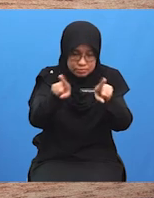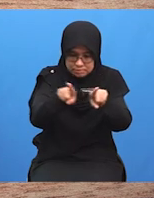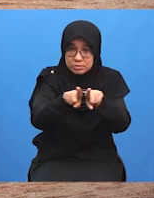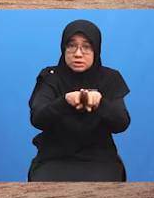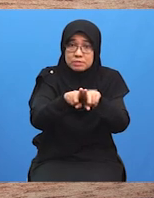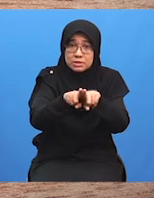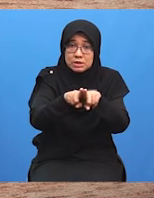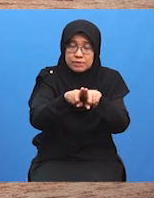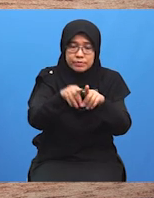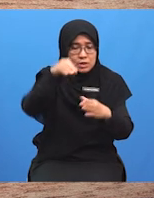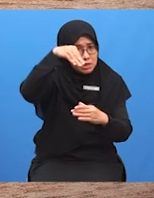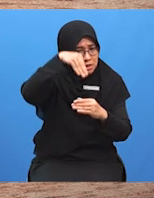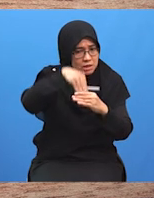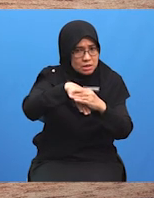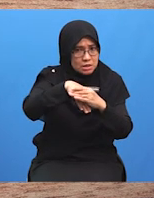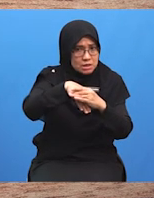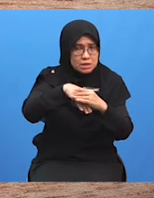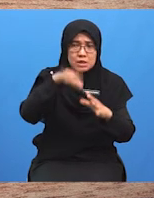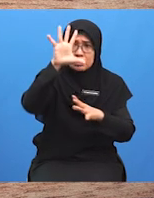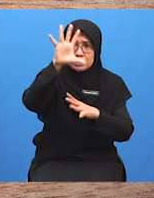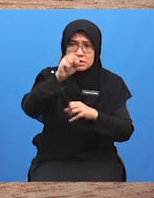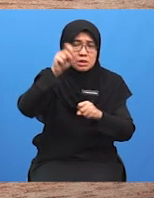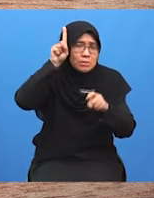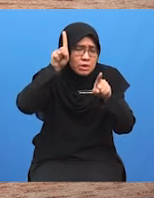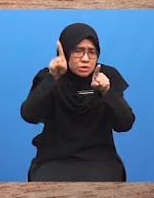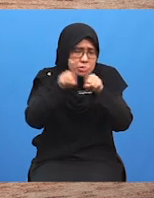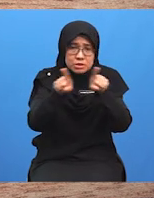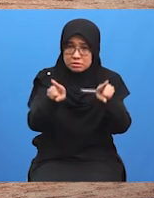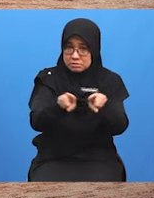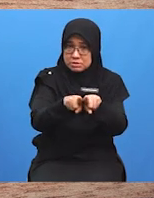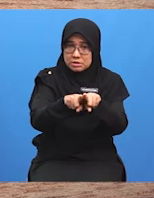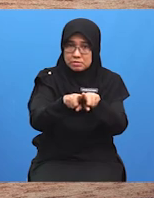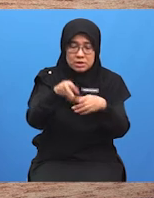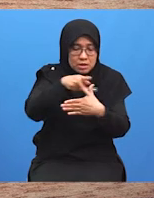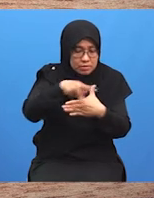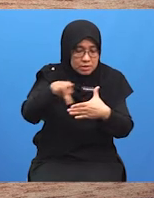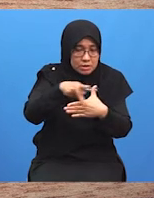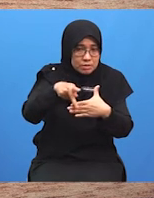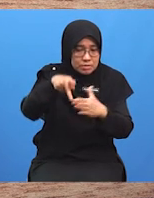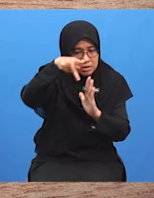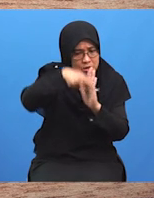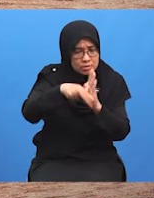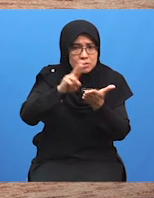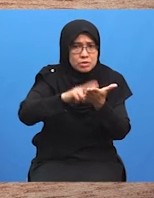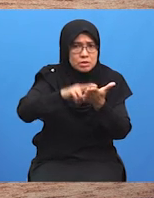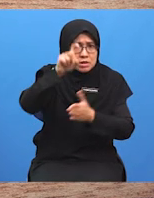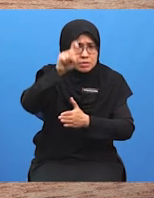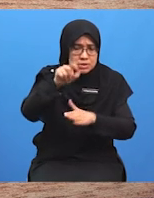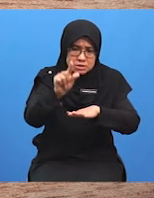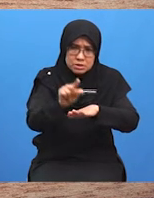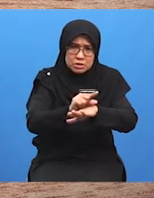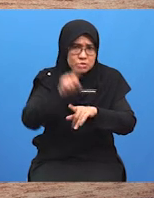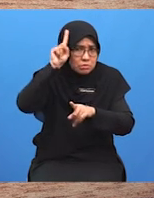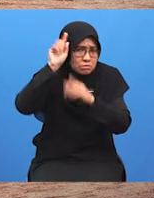dalam proses untuk mencapai persetujuan bersama Pihak-pihak perunding perlu menggunakan